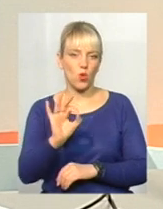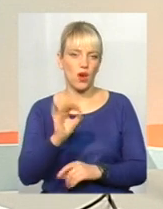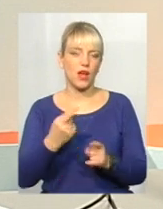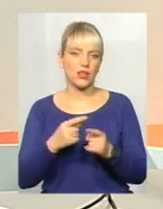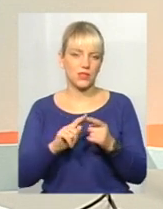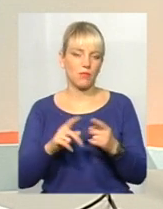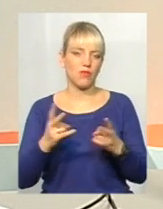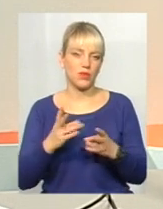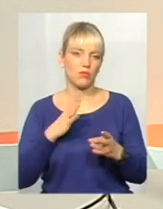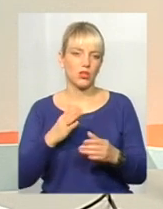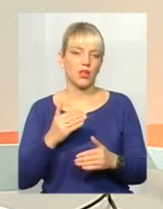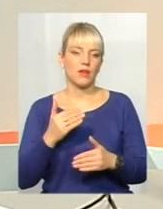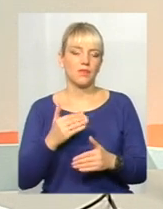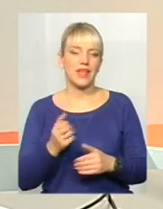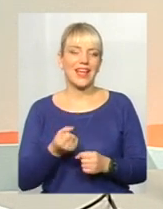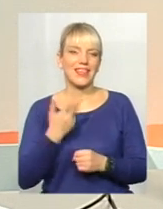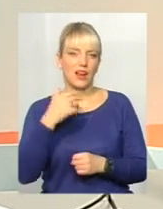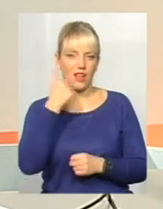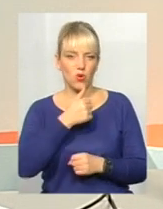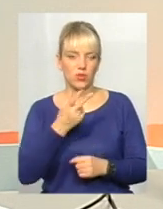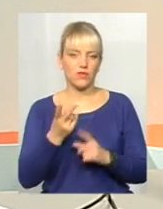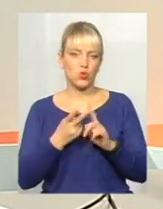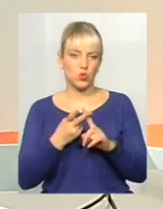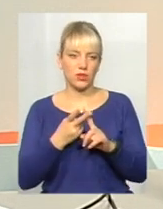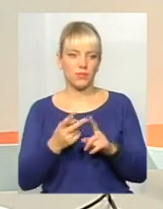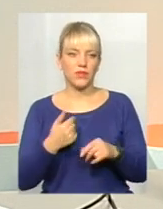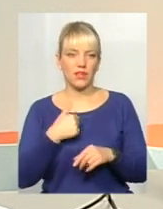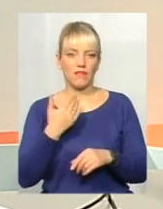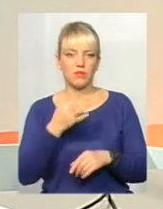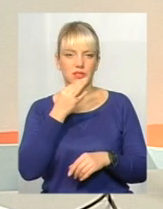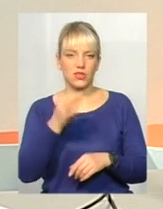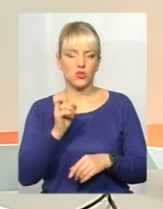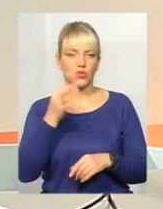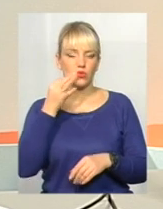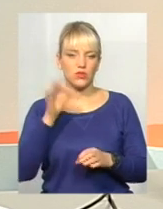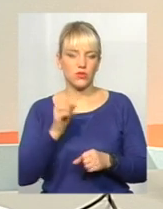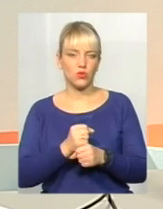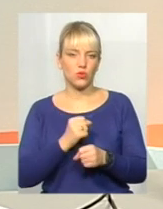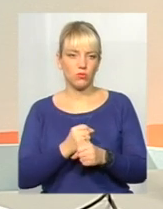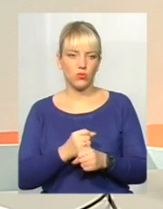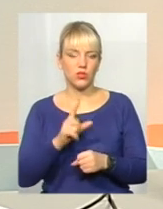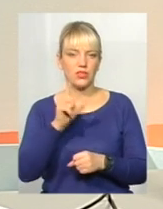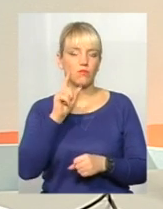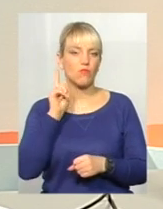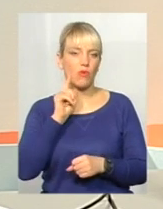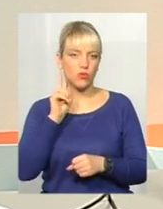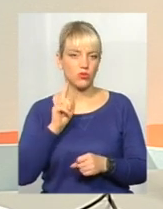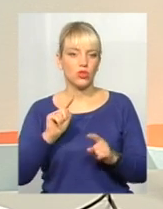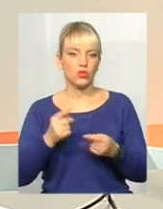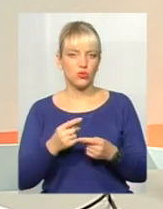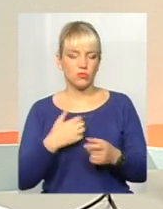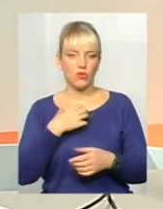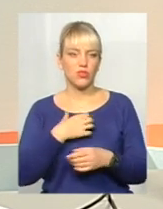покласти, принаймні, декілька років. Друга теза, от я скажу, як з досвіду роботи з молоддю. Чому